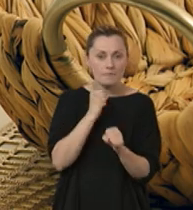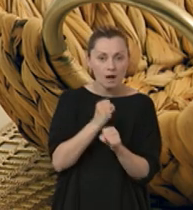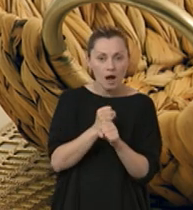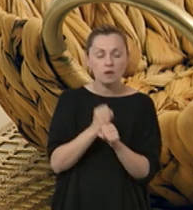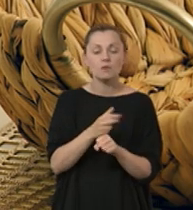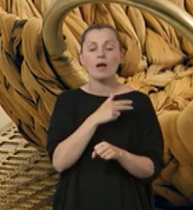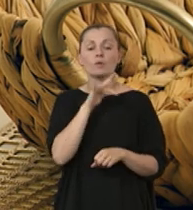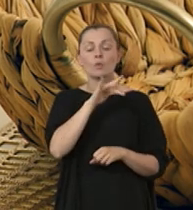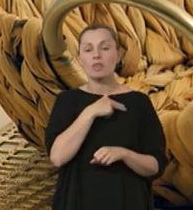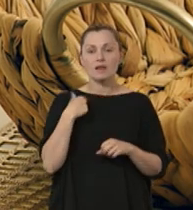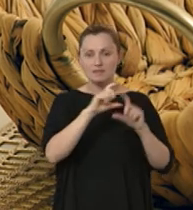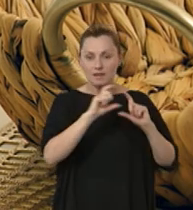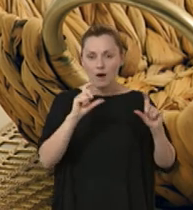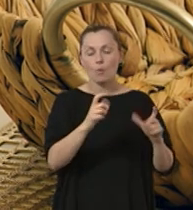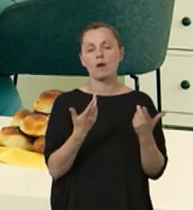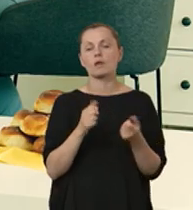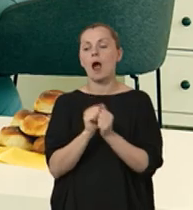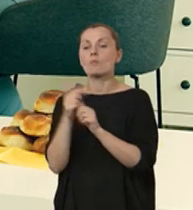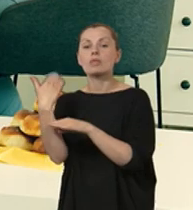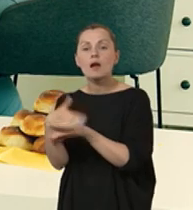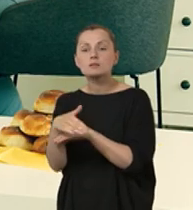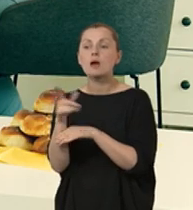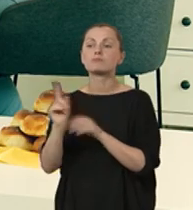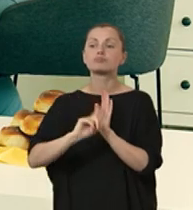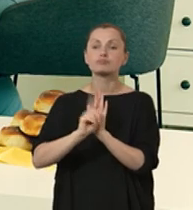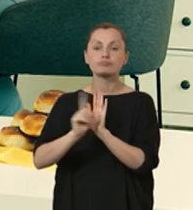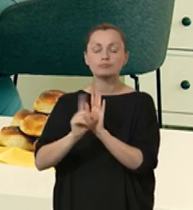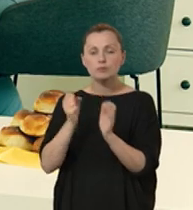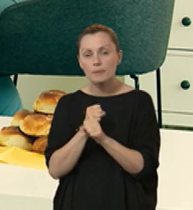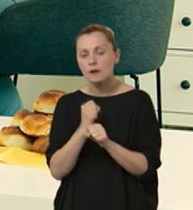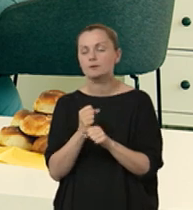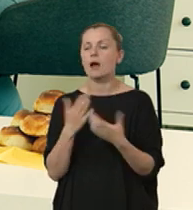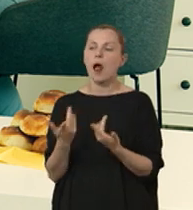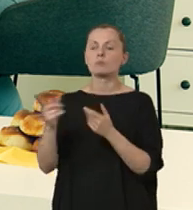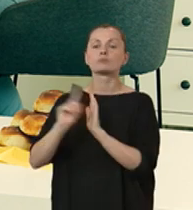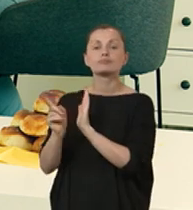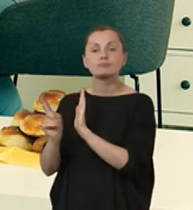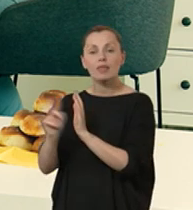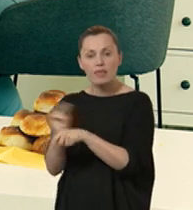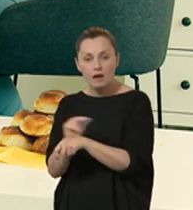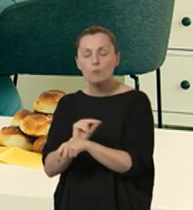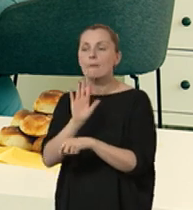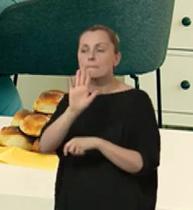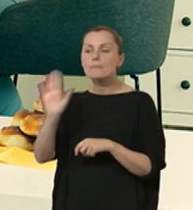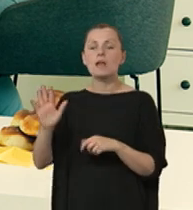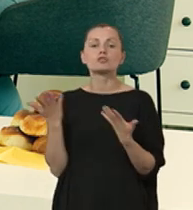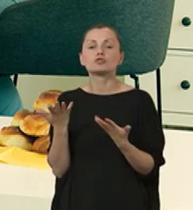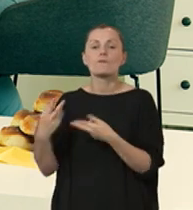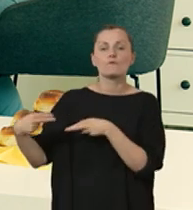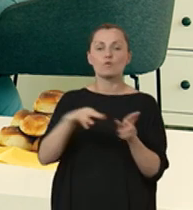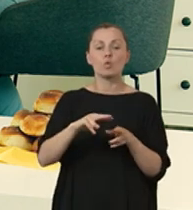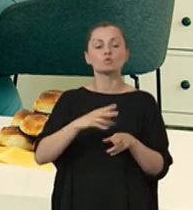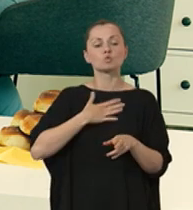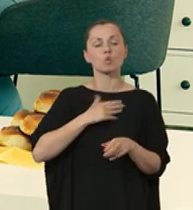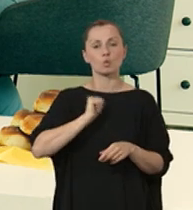pracują w naszych zakładach, albo na zewnątrz chodzą do pracy, albo jeszcze chodzą na terapię, mieli gdzie